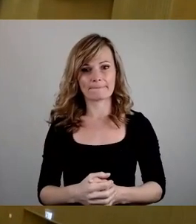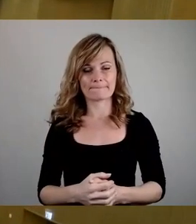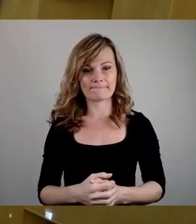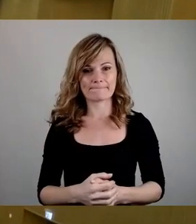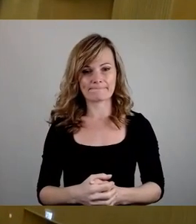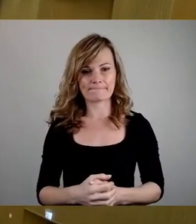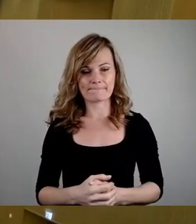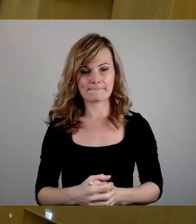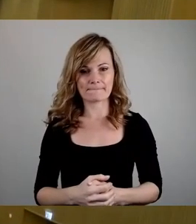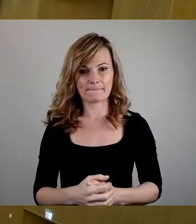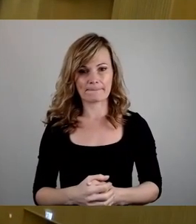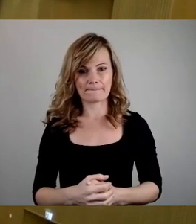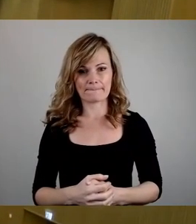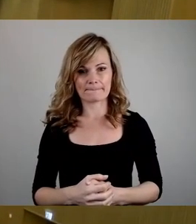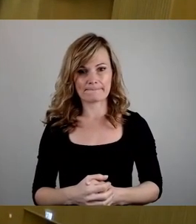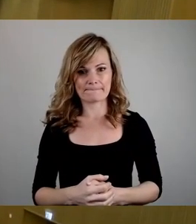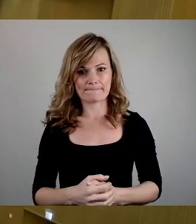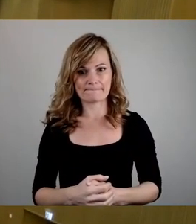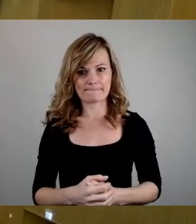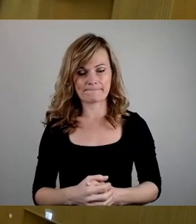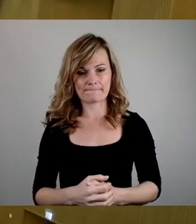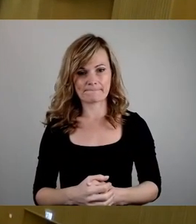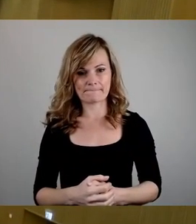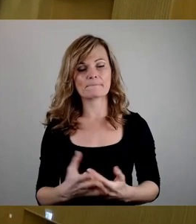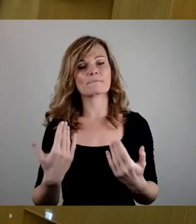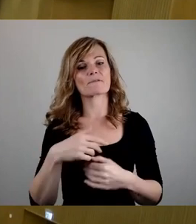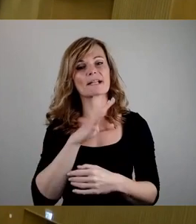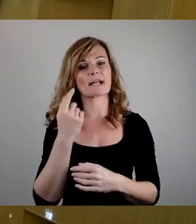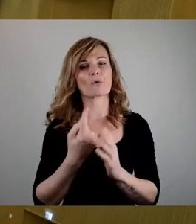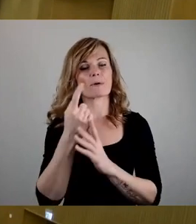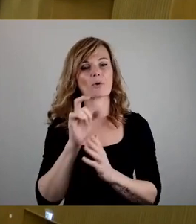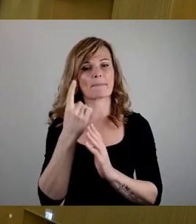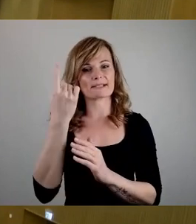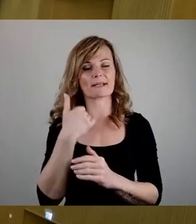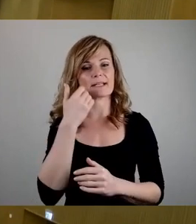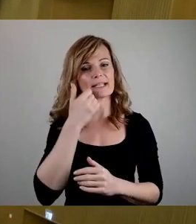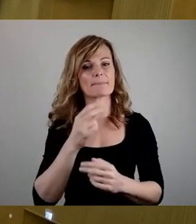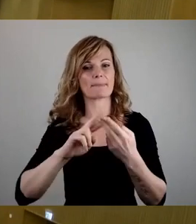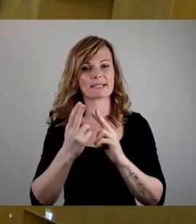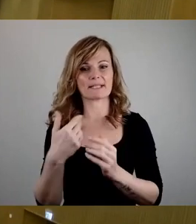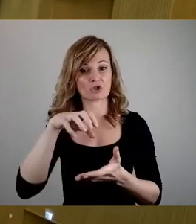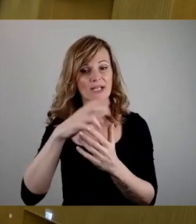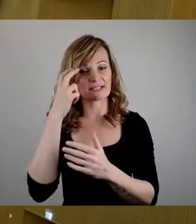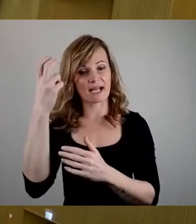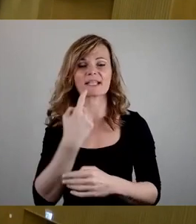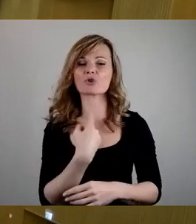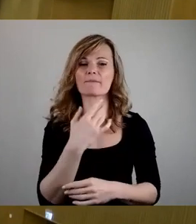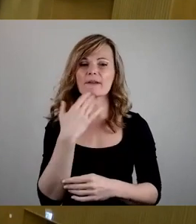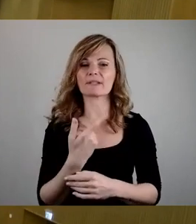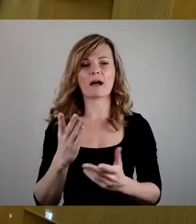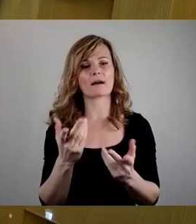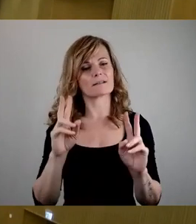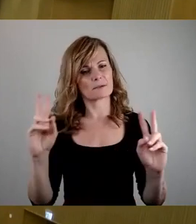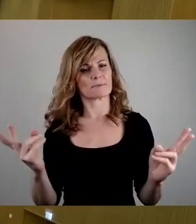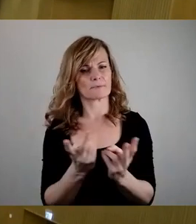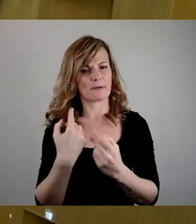sehr geehrten Mitglieder des Stadtrates, ich hoffe, wir sind uns einig darin, dass es darum